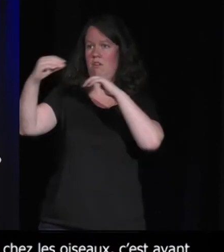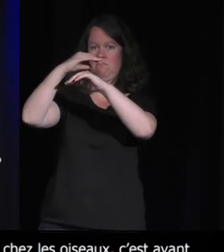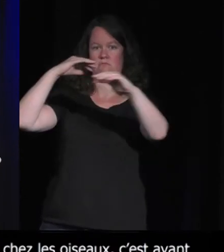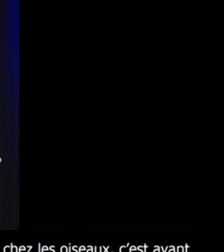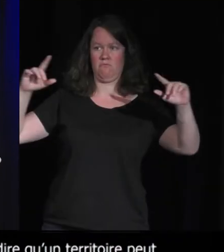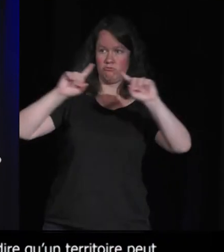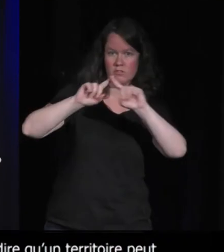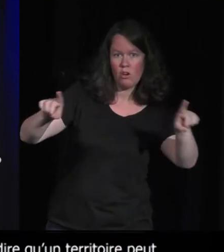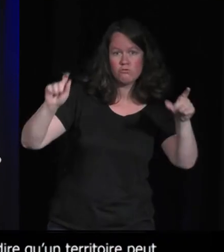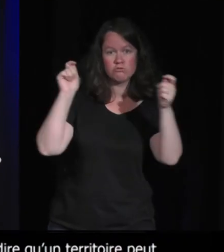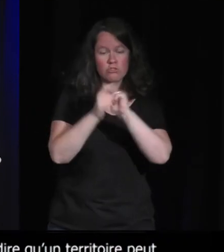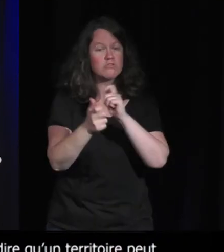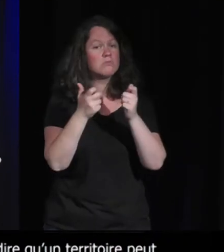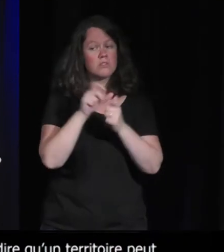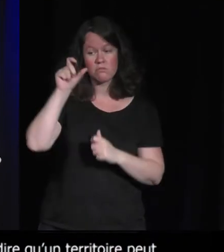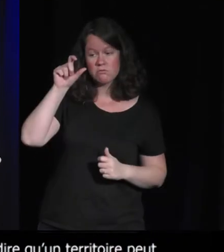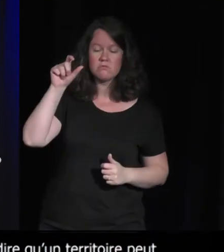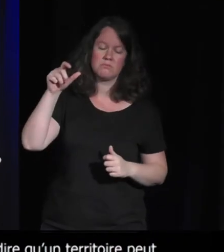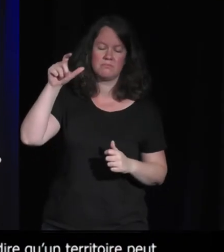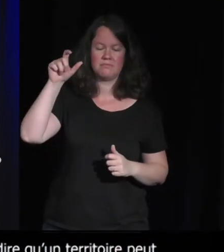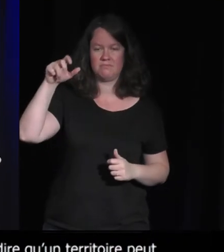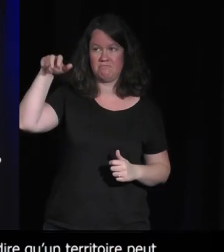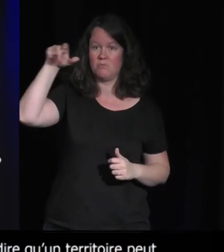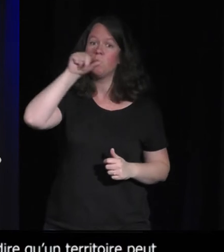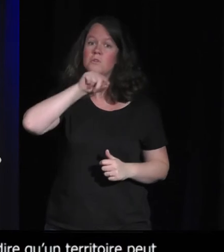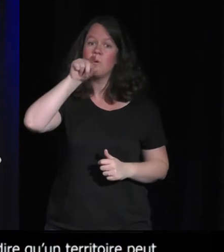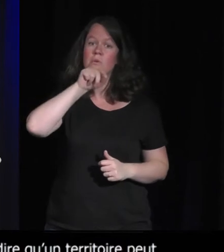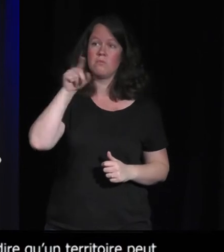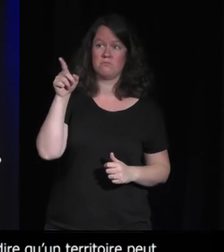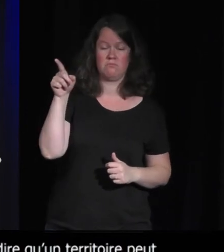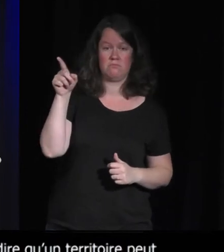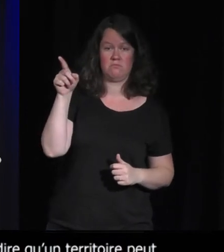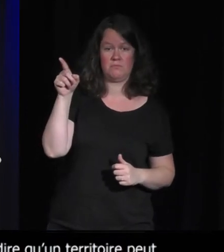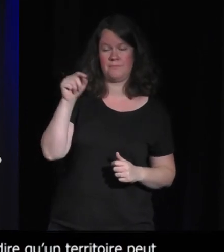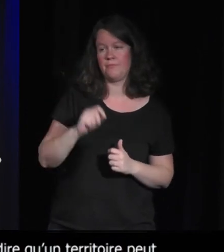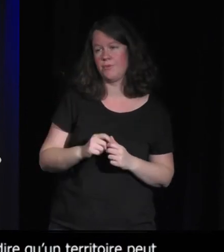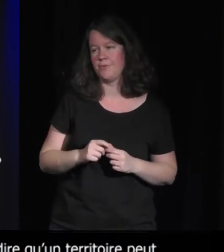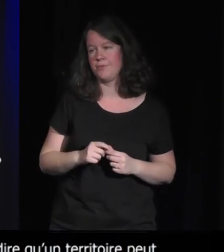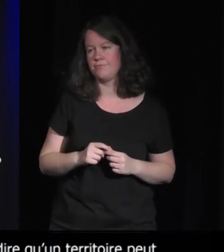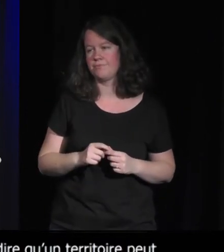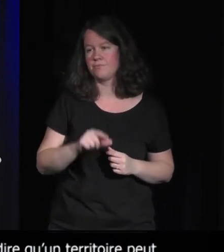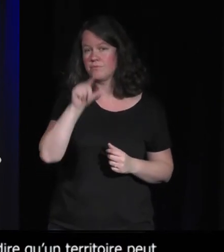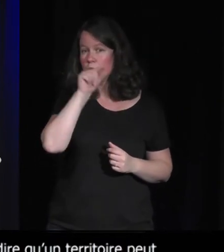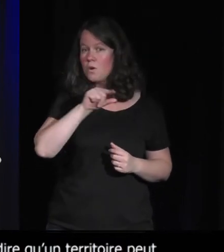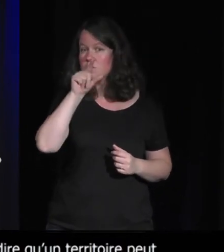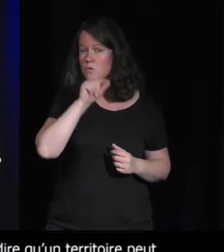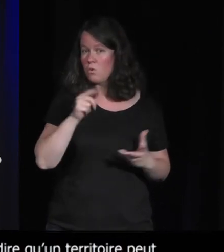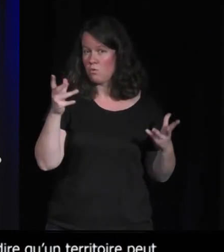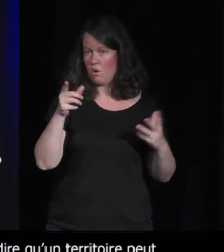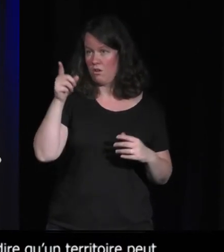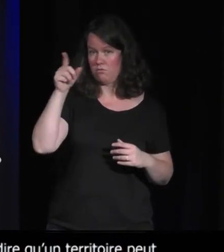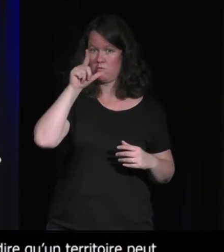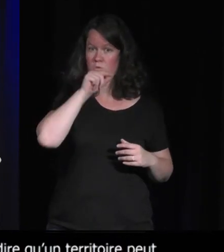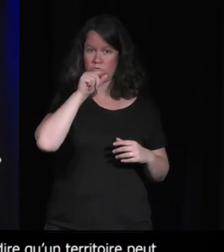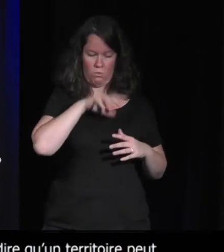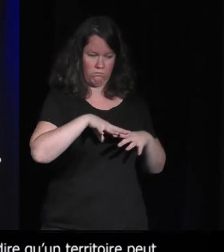Et qu'un oiseau, par exemple, va créer... En fait, à la fois posséder son